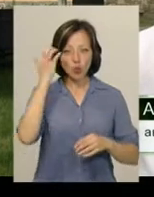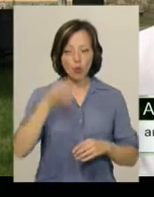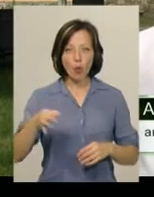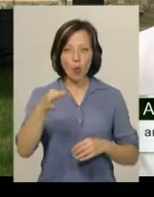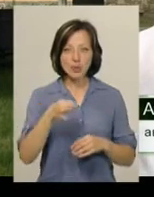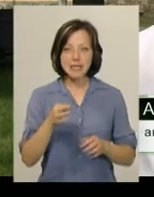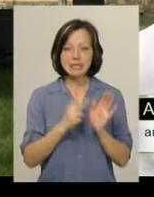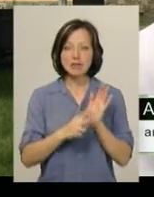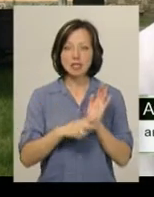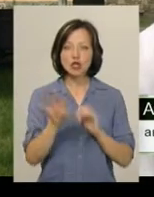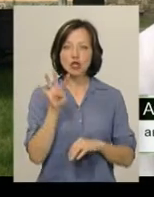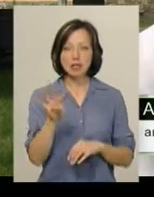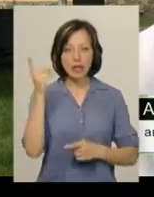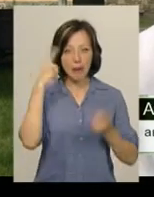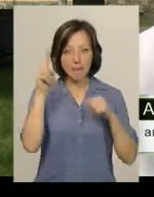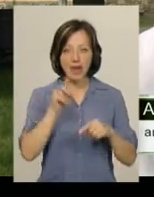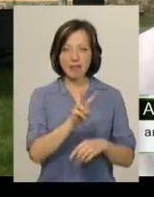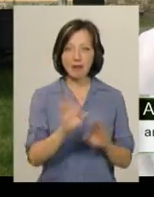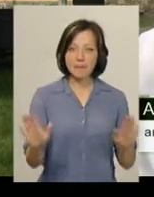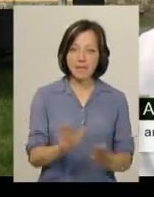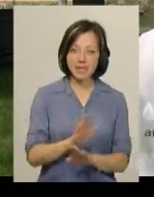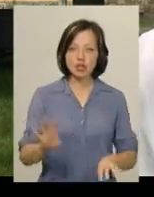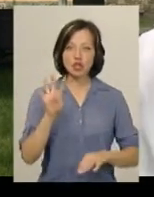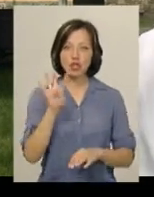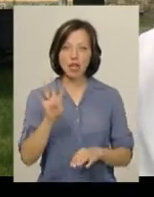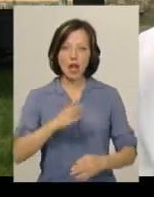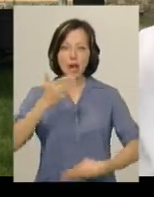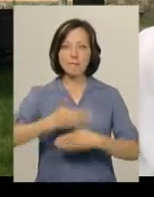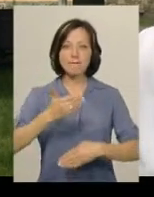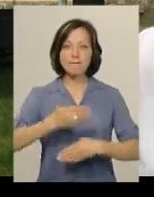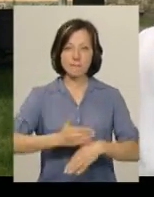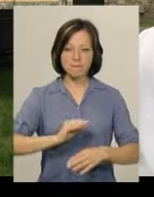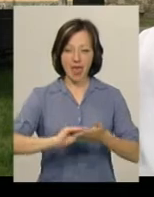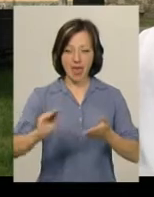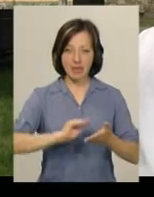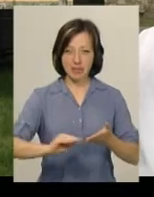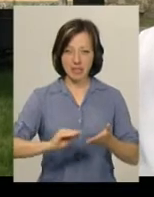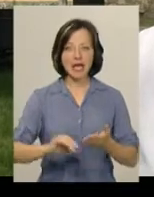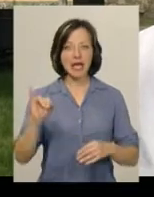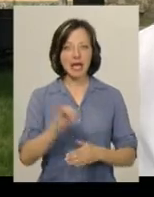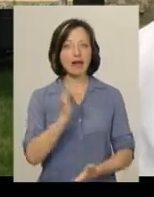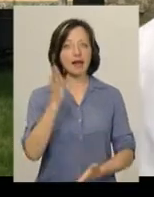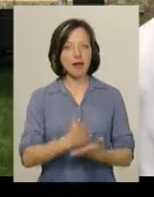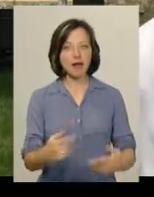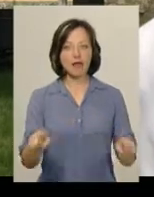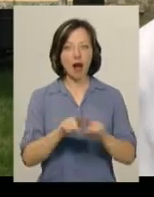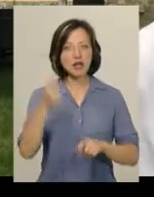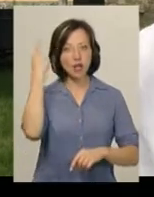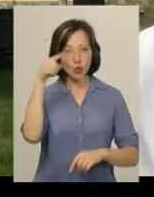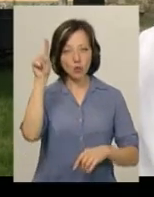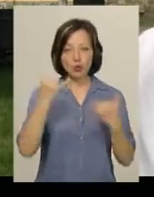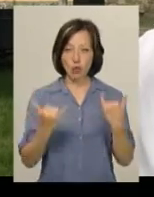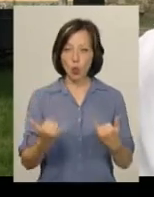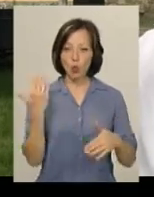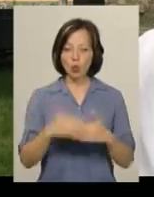острові 74 байки, дві пісні і чотири п'єси. І є така задумка, і вона